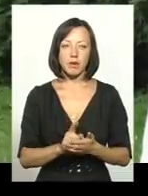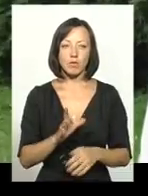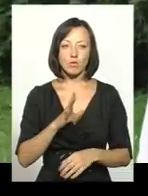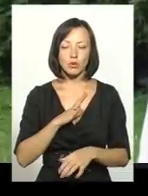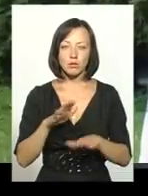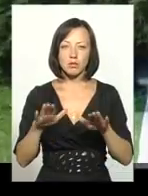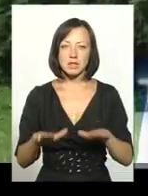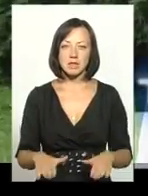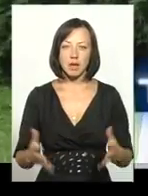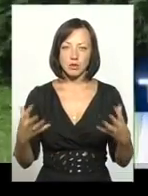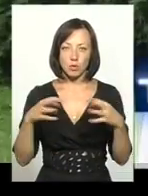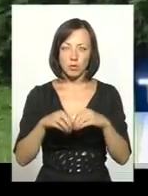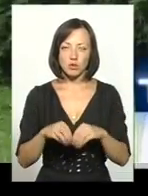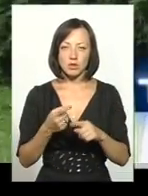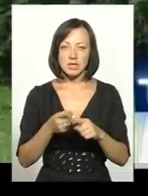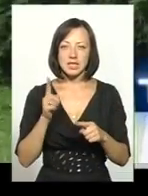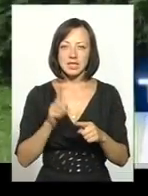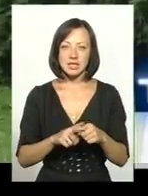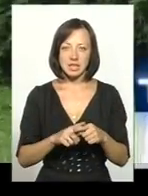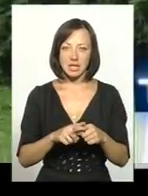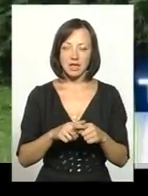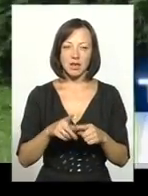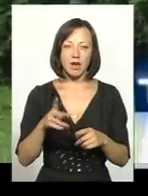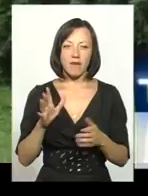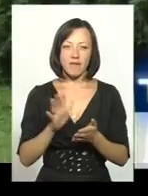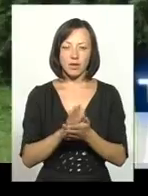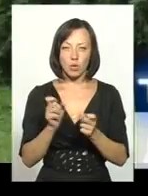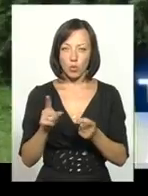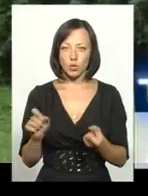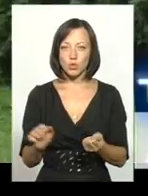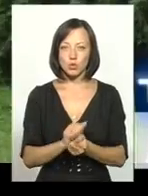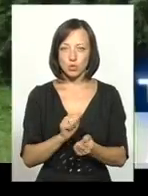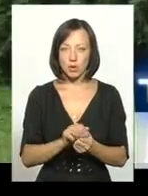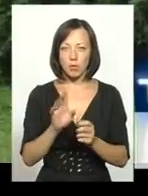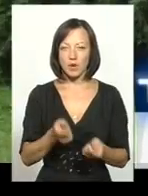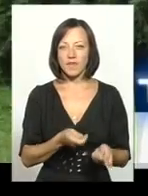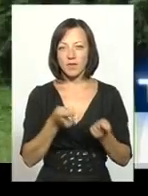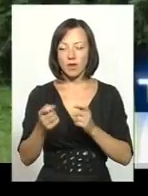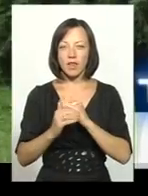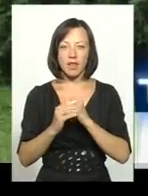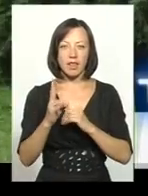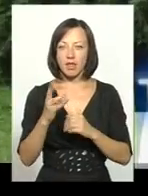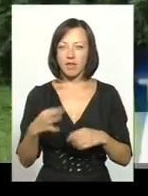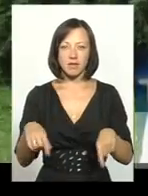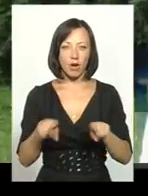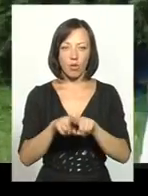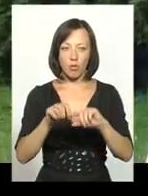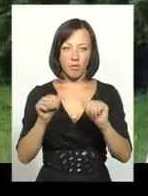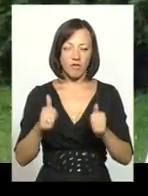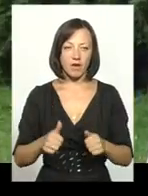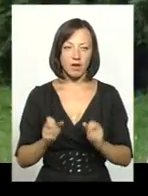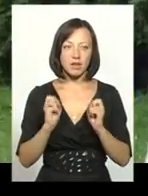де скопичуються ці органічні відходи, осушуються, а тільки після того вивозяться на поля. Але не в такому вигляді, як було